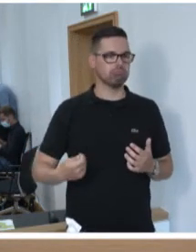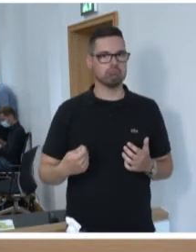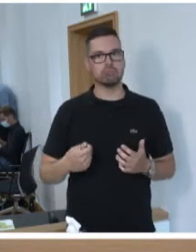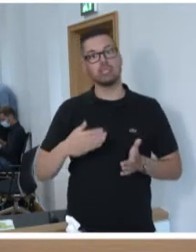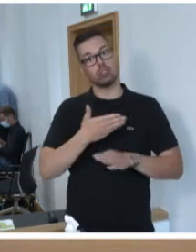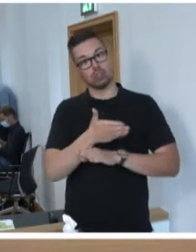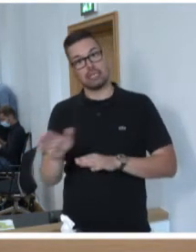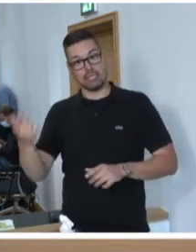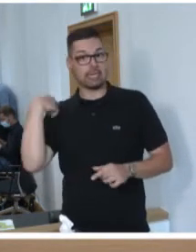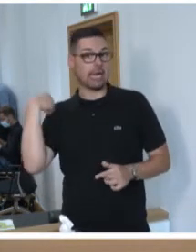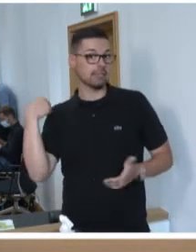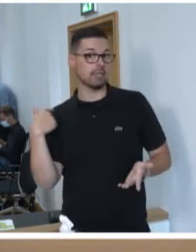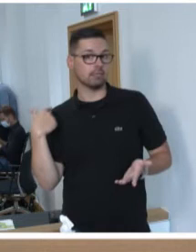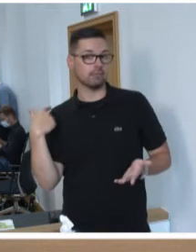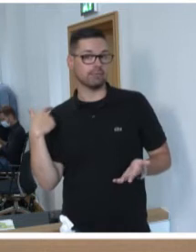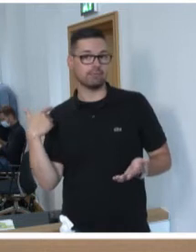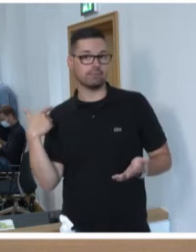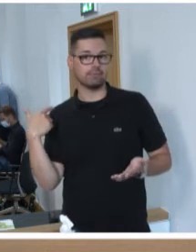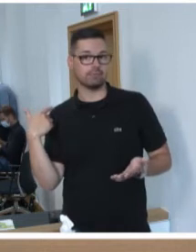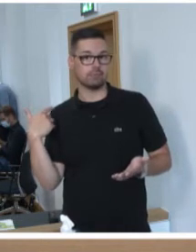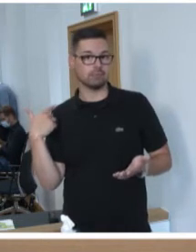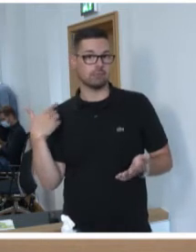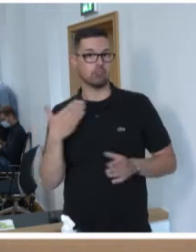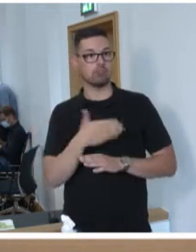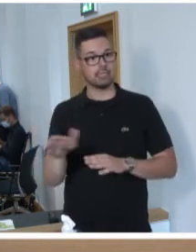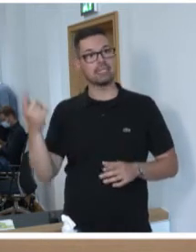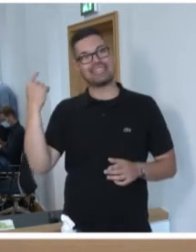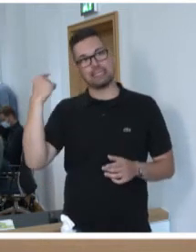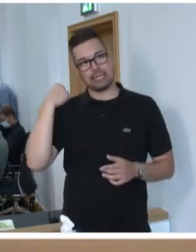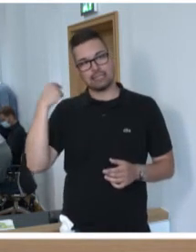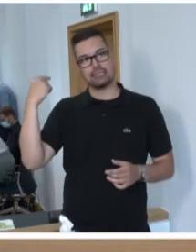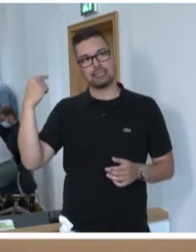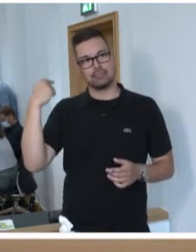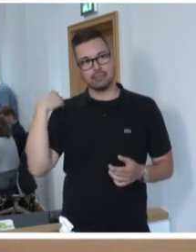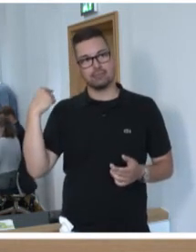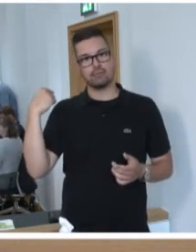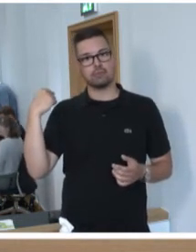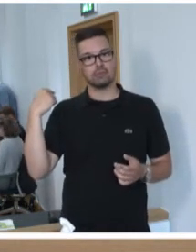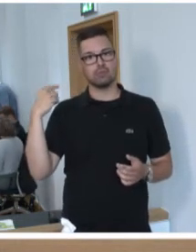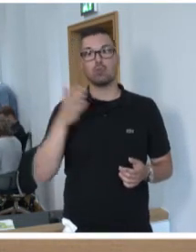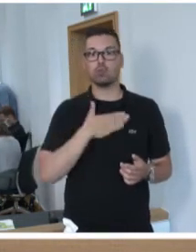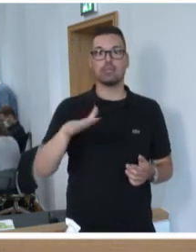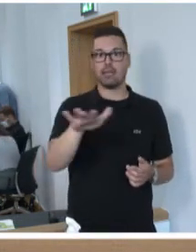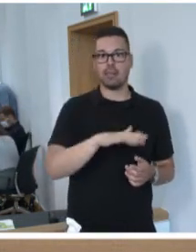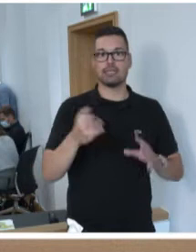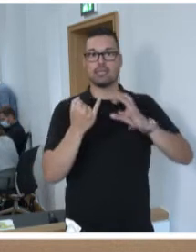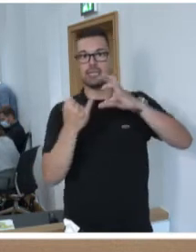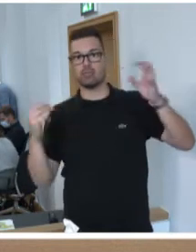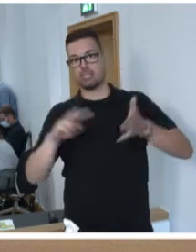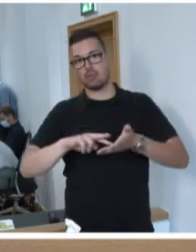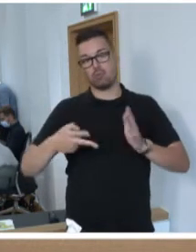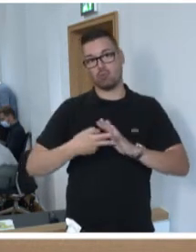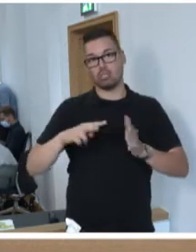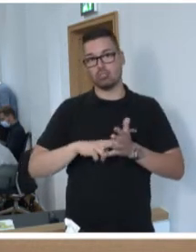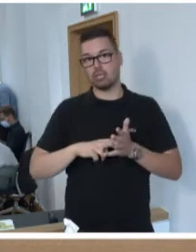Spätestens seit gestern, meine Damen und Herren, spätestens seit gestern herrscht in unserem Land der industriepolitische